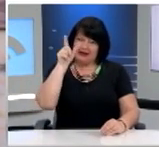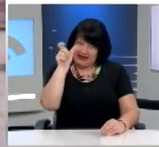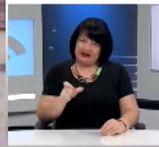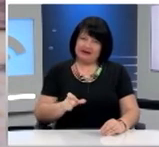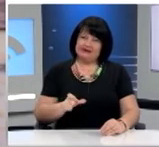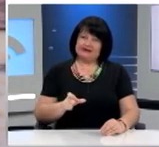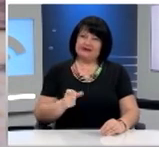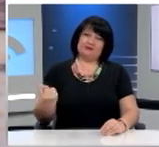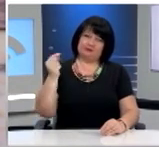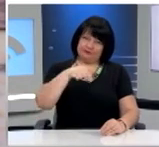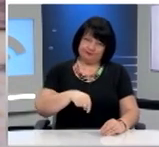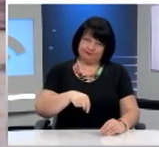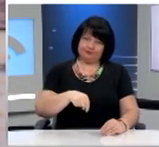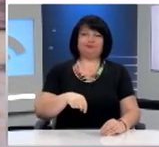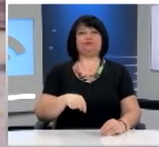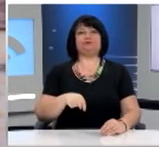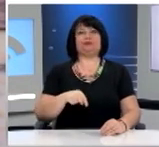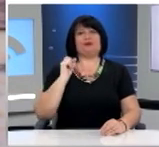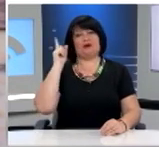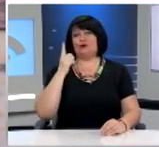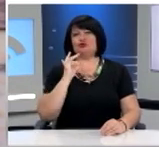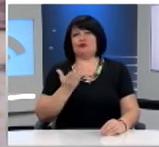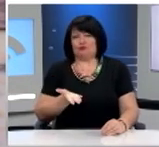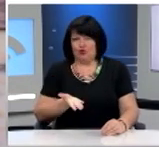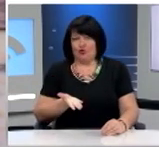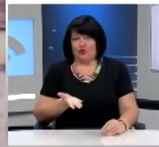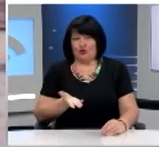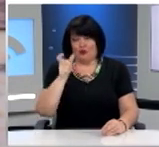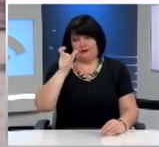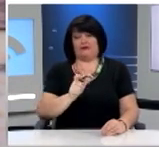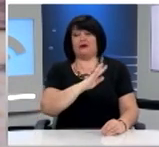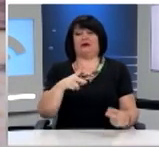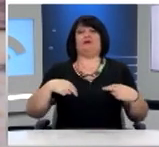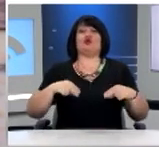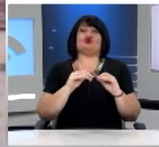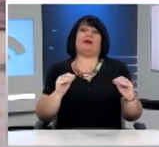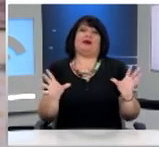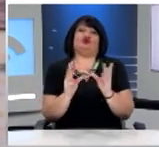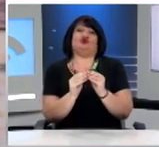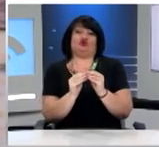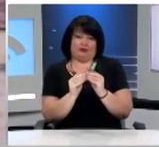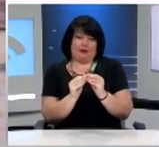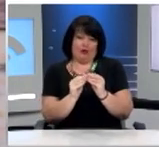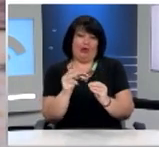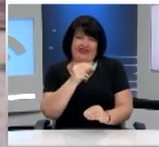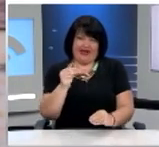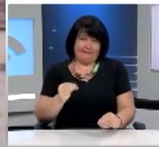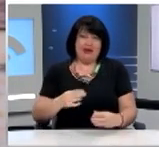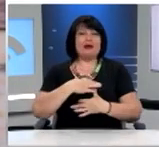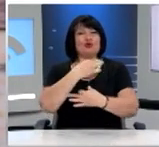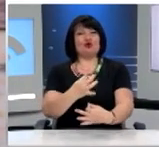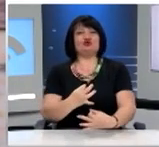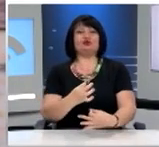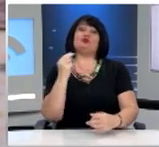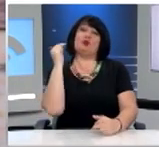παρευρεθεί στη σημερινή εκδήλωση και λόγω της ιδιότητάς της προφανώς, αλλά εκπροσωπώντας και τον